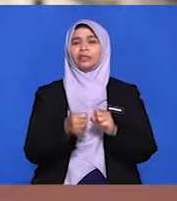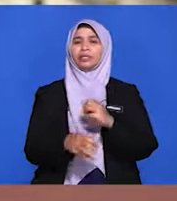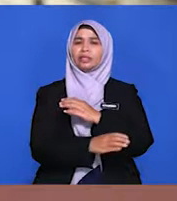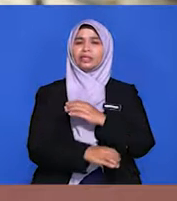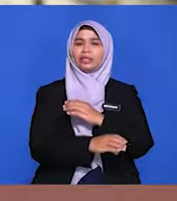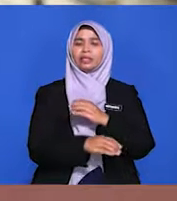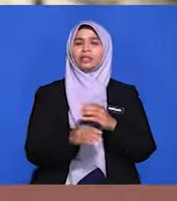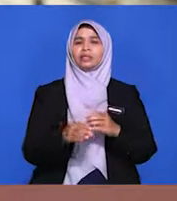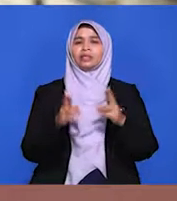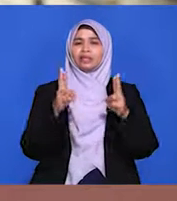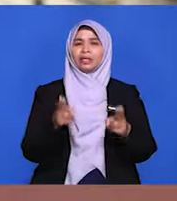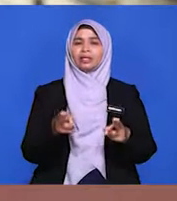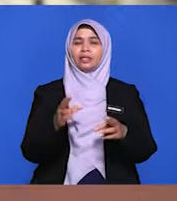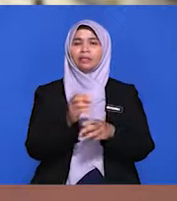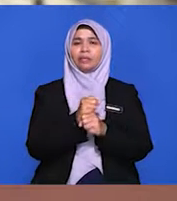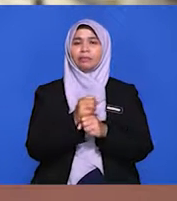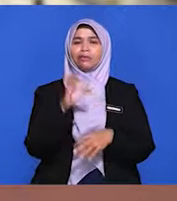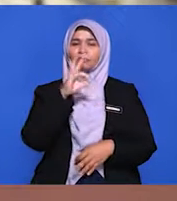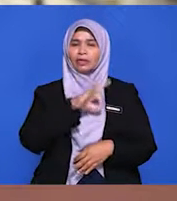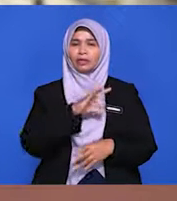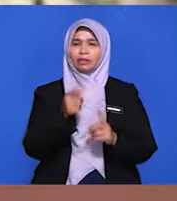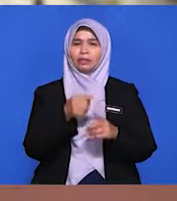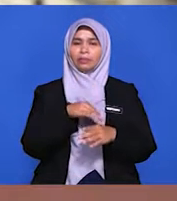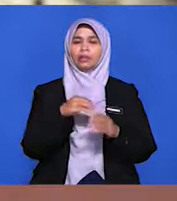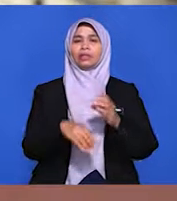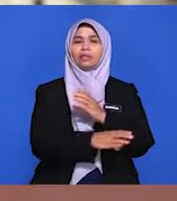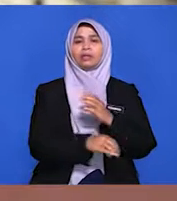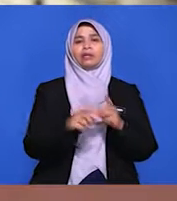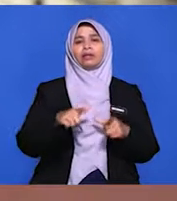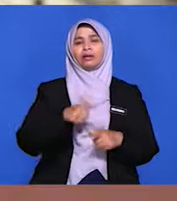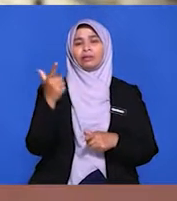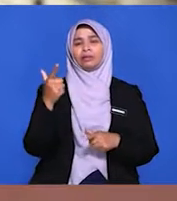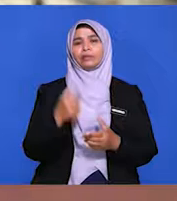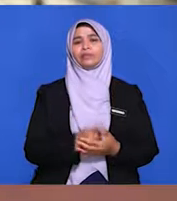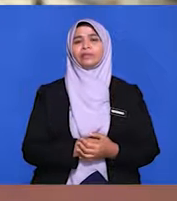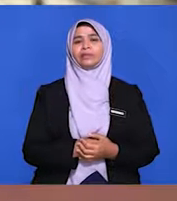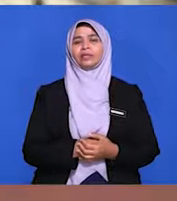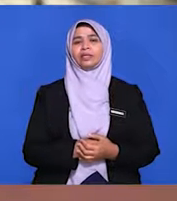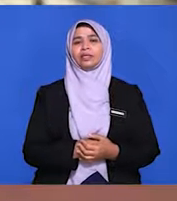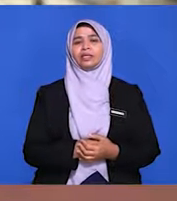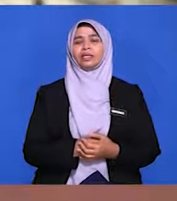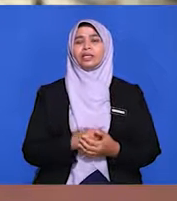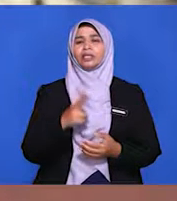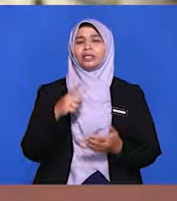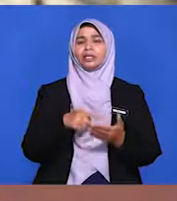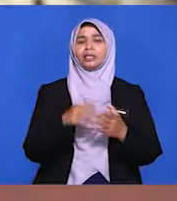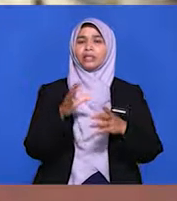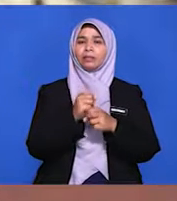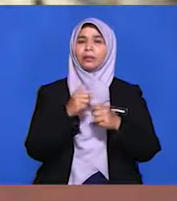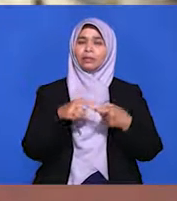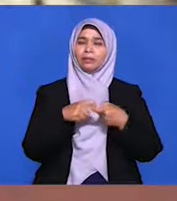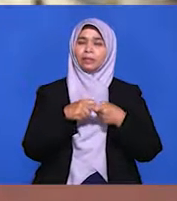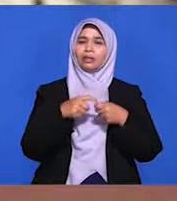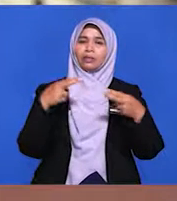sosial. Pengetahuan tentang budaya sesebuah negara bangsa boleh dipelajari. Hal ini boleh merapatkan